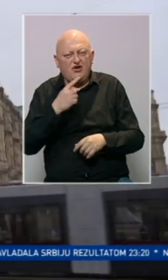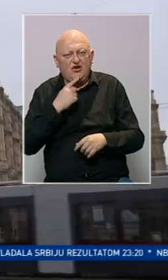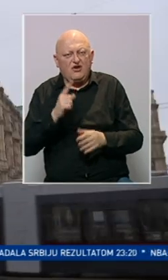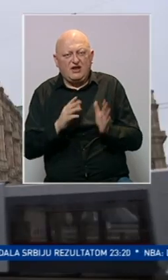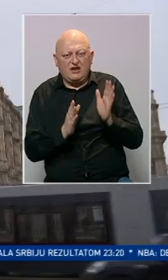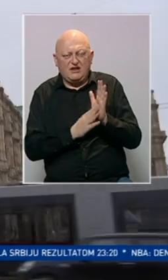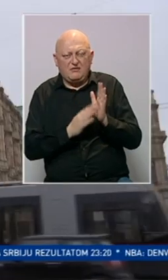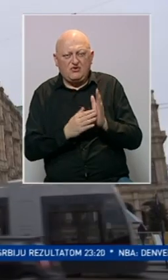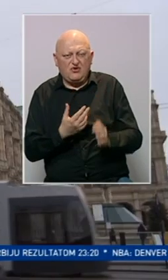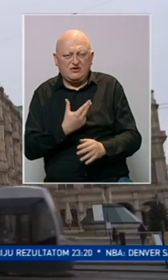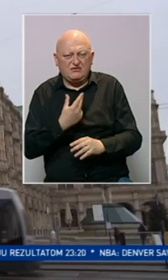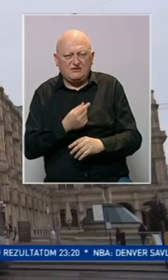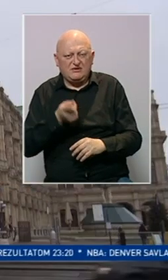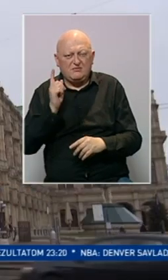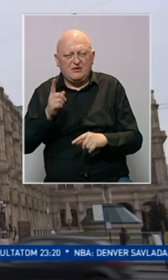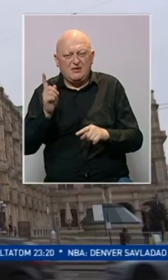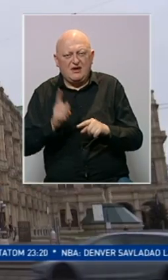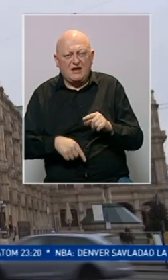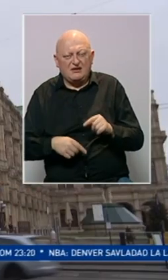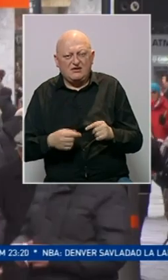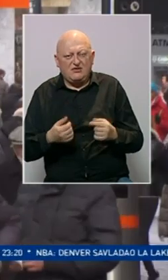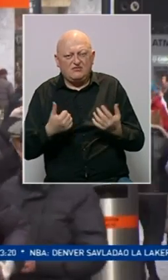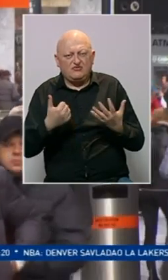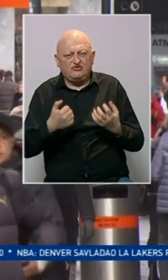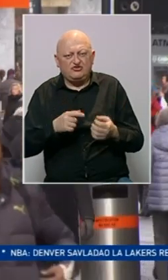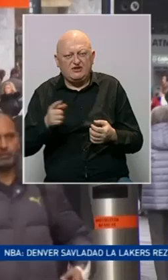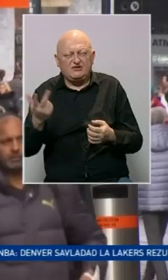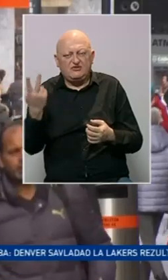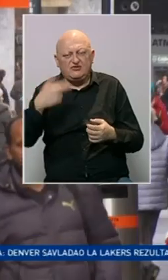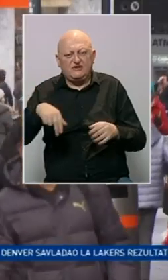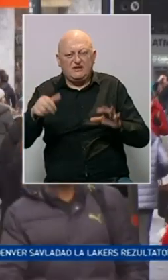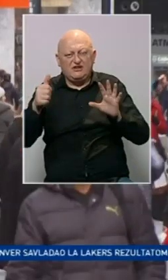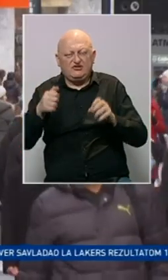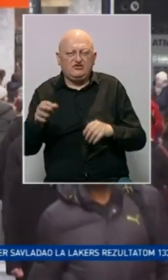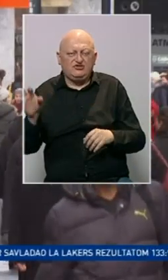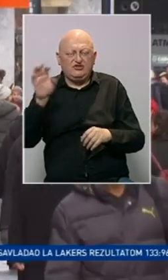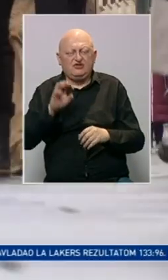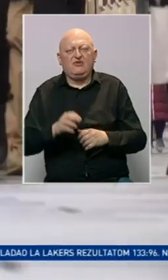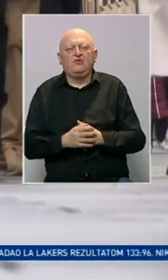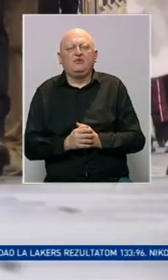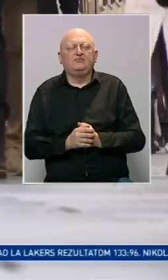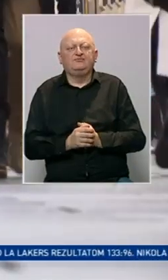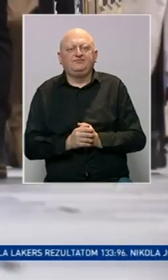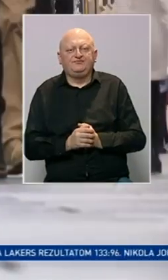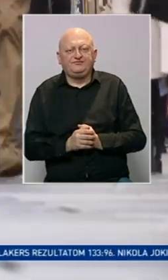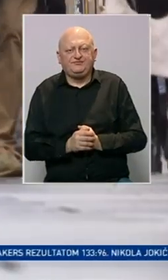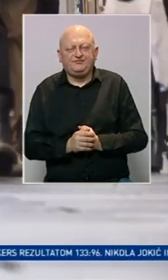Onima koji nemaju dokaza o vakcinaciji prijeti kazna u raspunu od 600 do 3.600 eura.